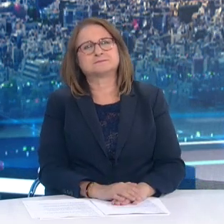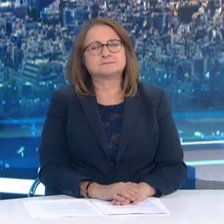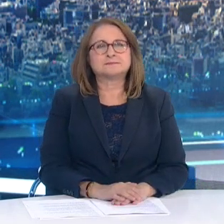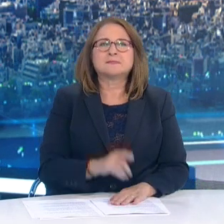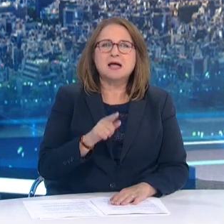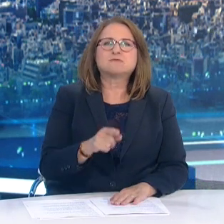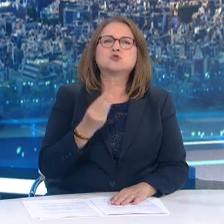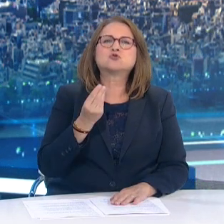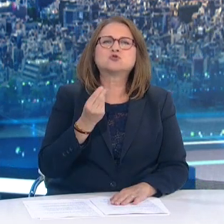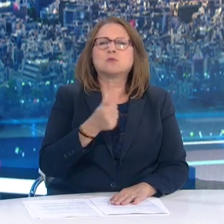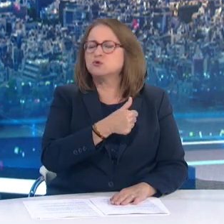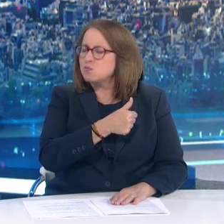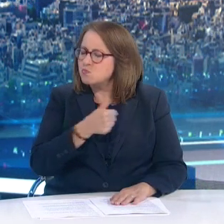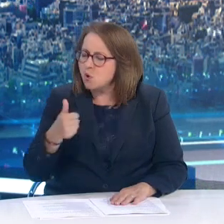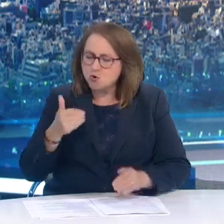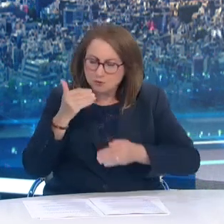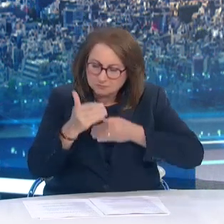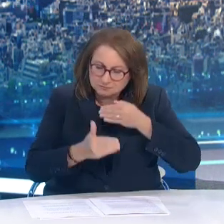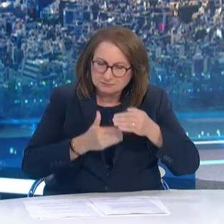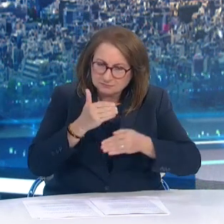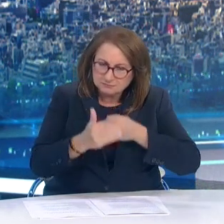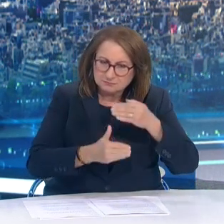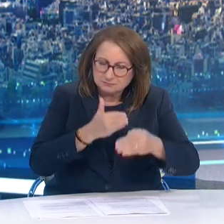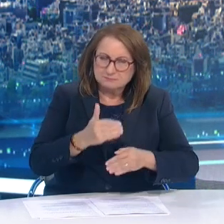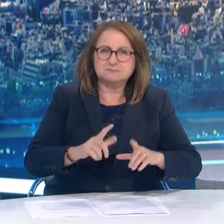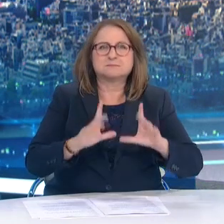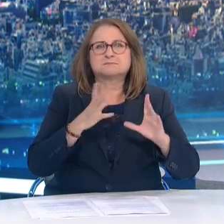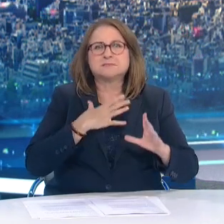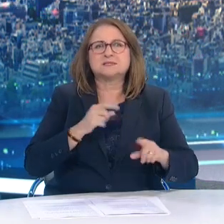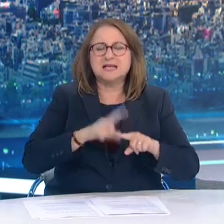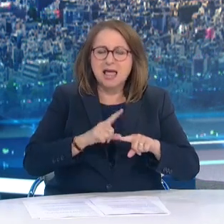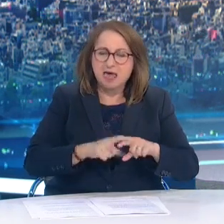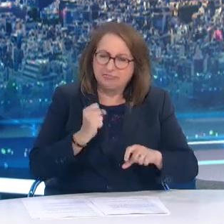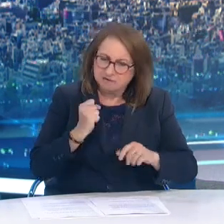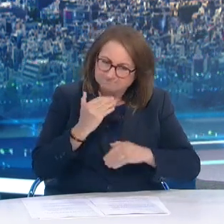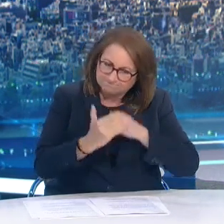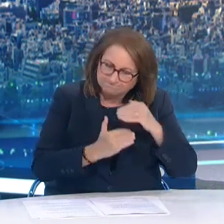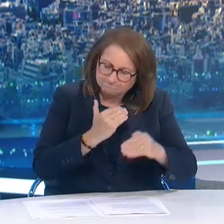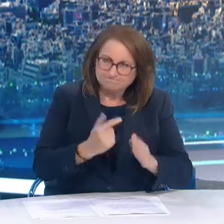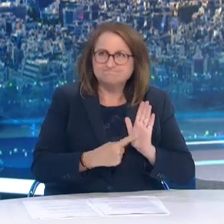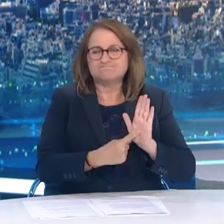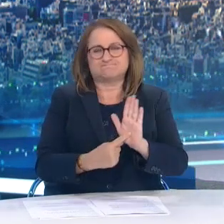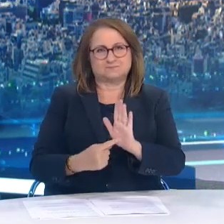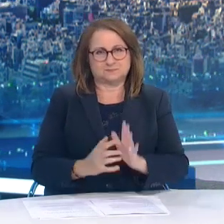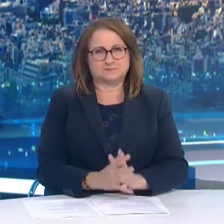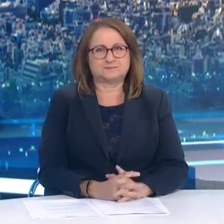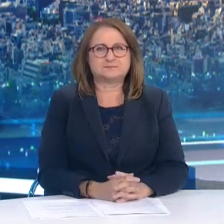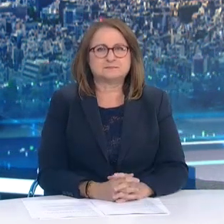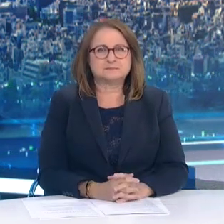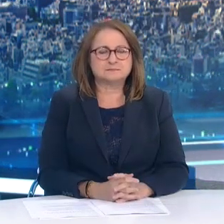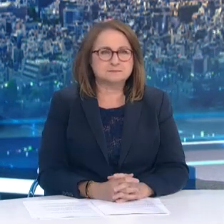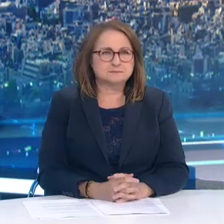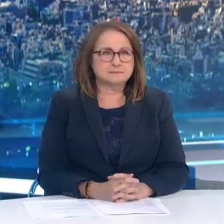μόνος τρόπος να διατηρήσουμε την εξαιρετικά καλή επιδημιολογική εικόνα της χώρας μας Σας ευχαριστώ Ευχαριστούμε κύριε Υπουργέ να περάσουμε σε